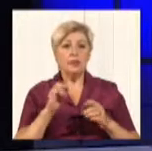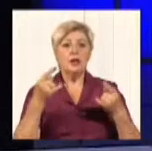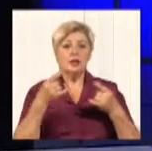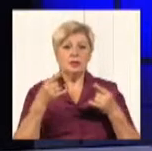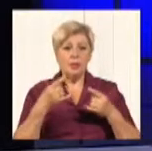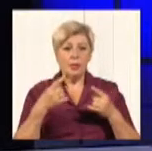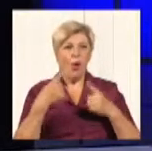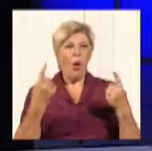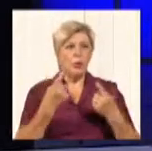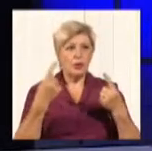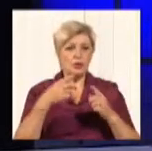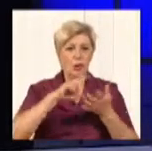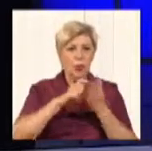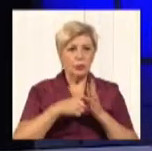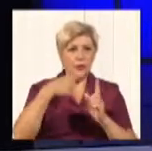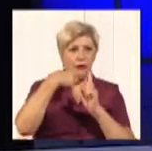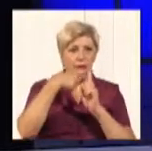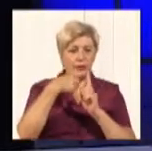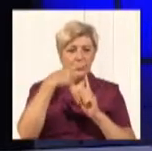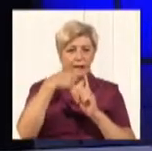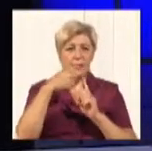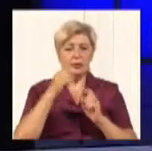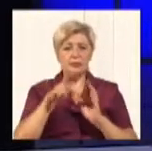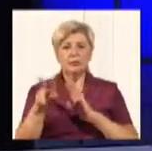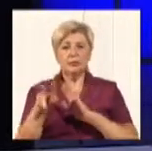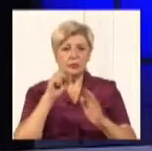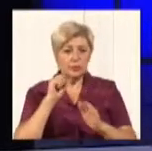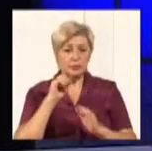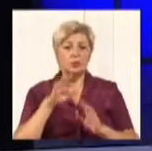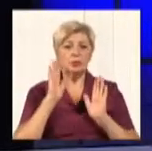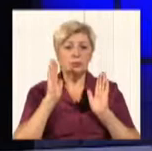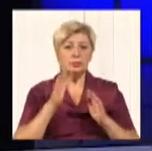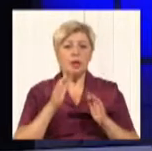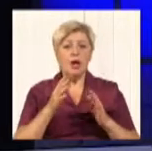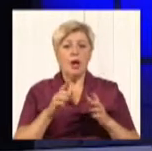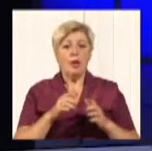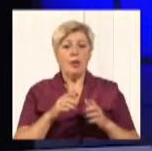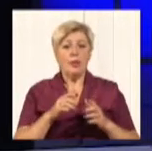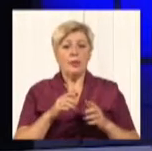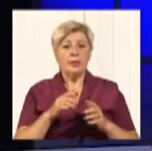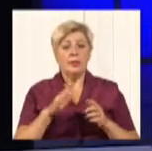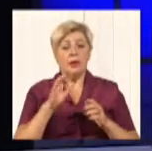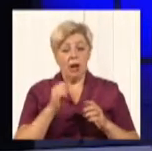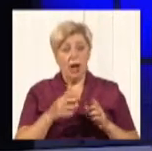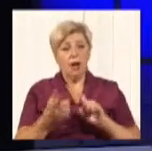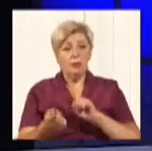на заміну більш прогресивному цифровому стандарту, перевагами якого є висока якість